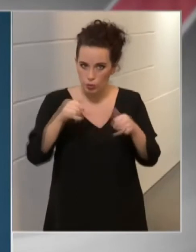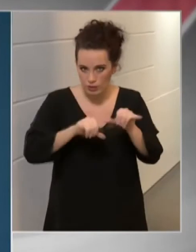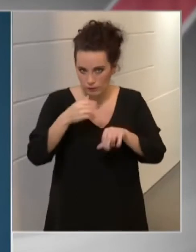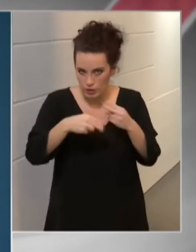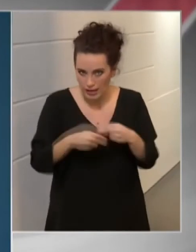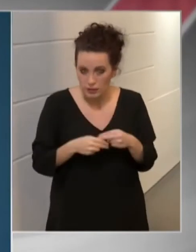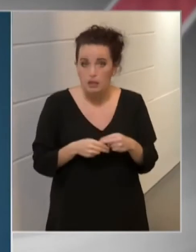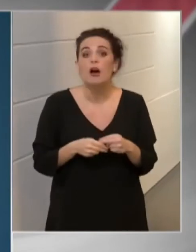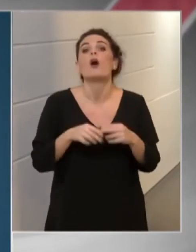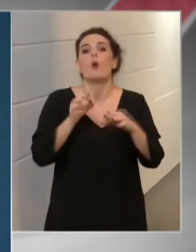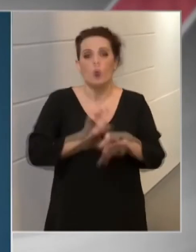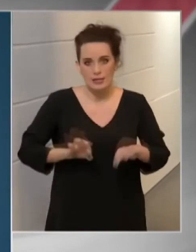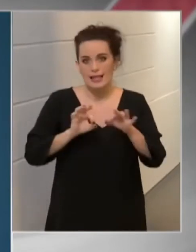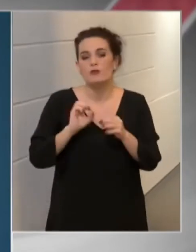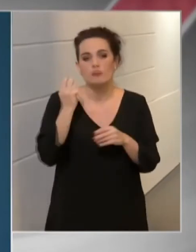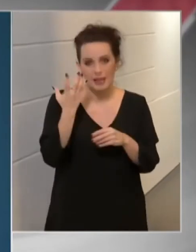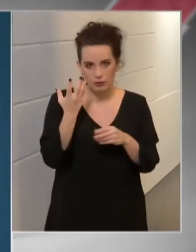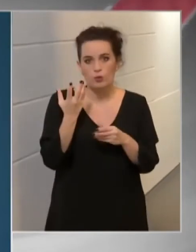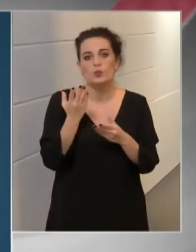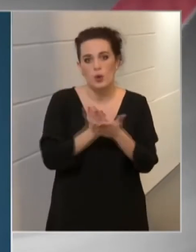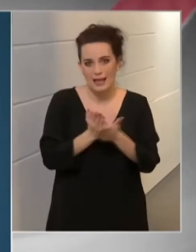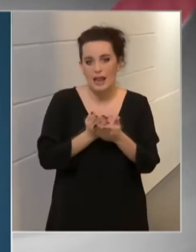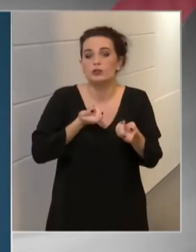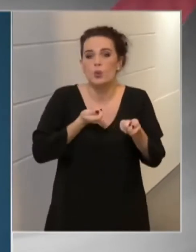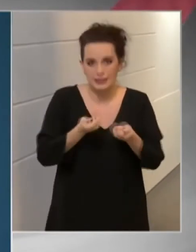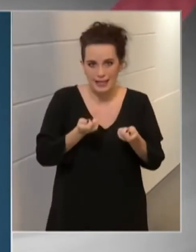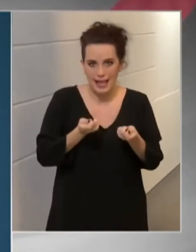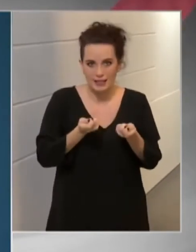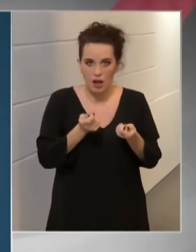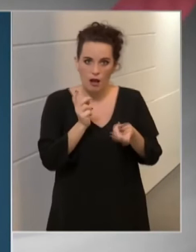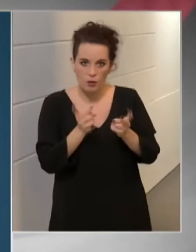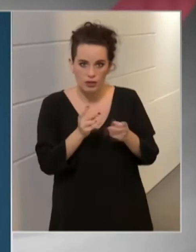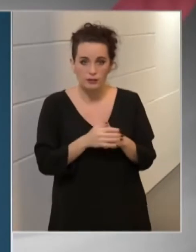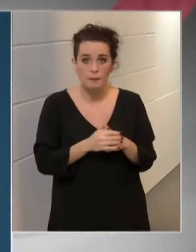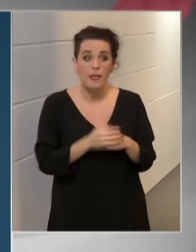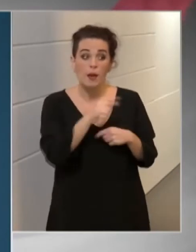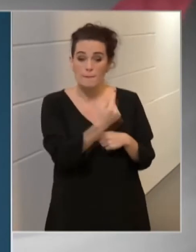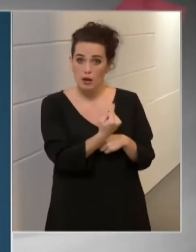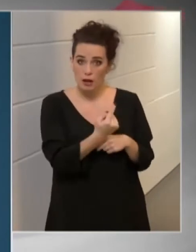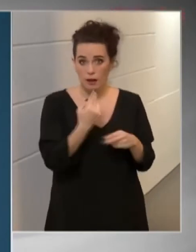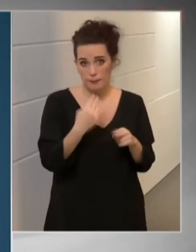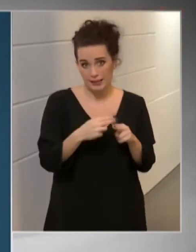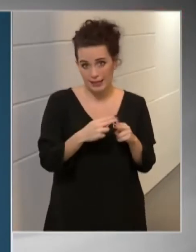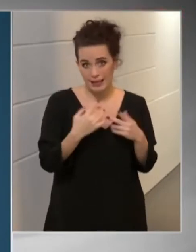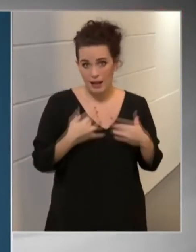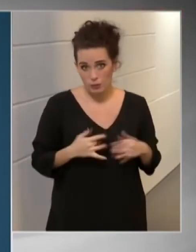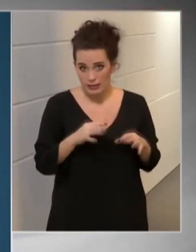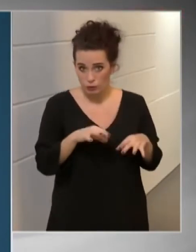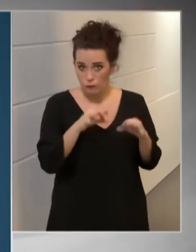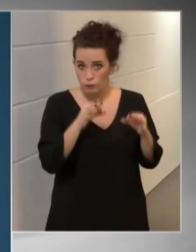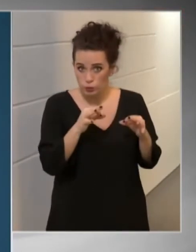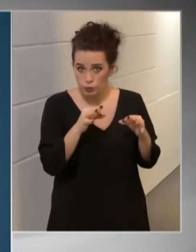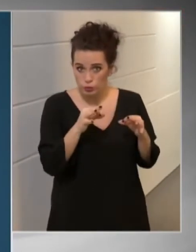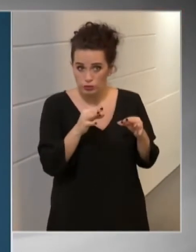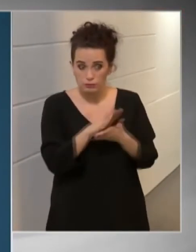országos mentőszolgálat koordinál, a beteg állapotától függően, hogy milyen egészségi